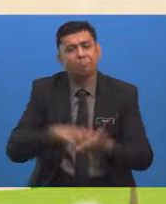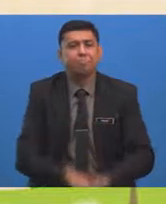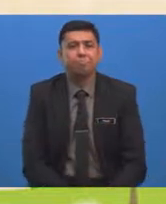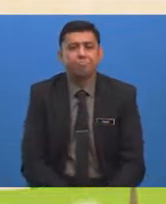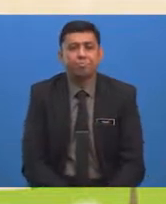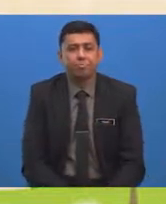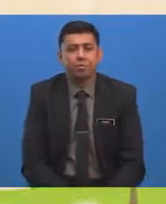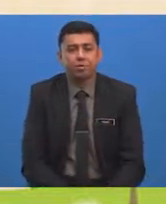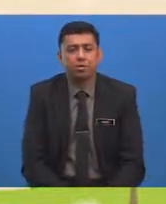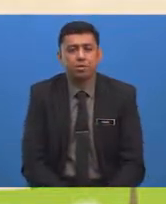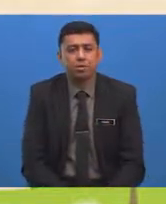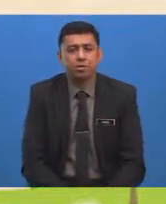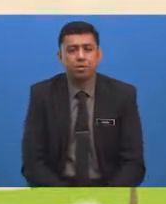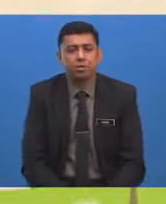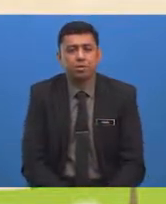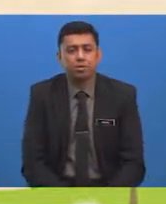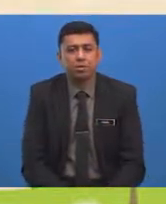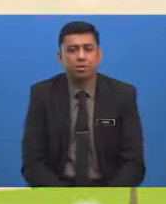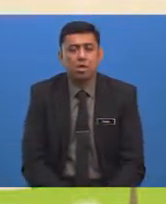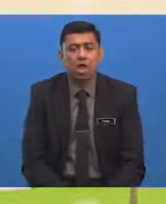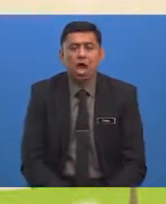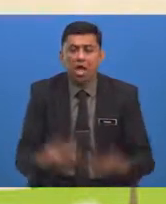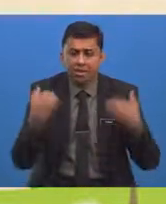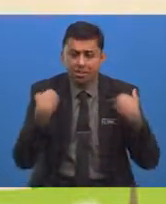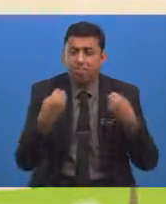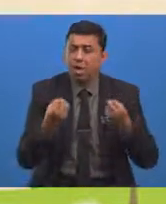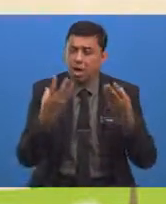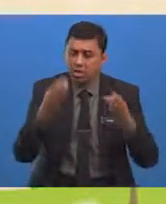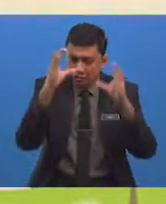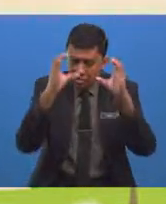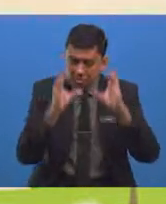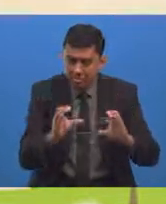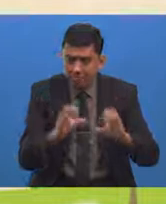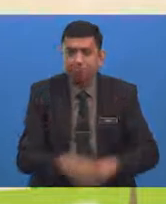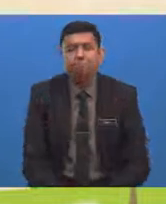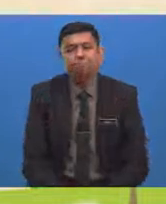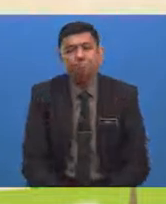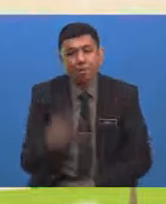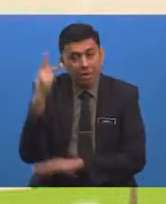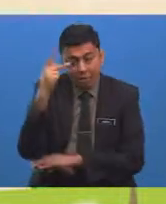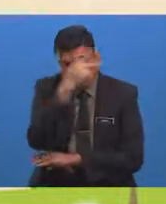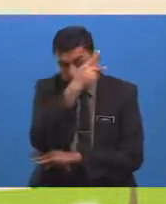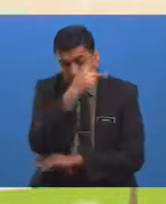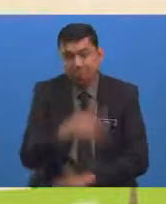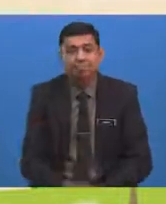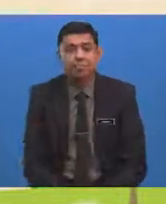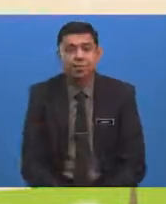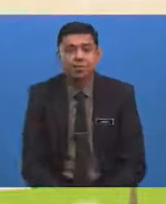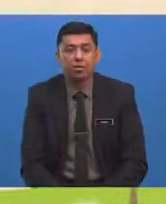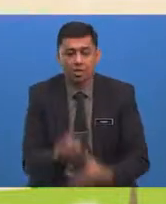Terdapat Beberapa Cara Bagi Proses Pemeliharaan Antara